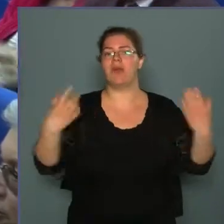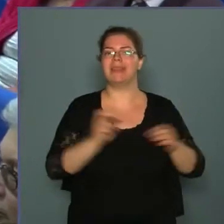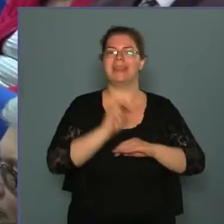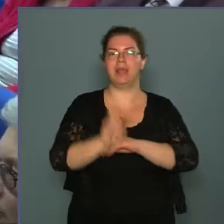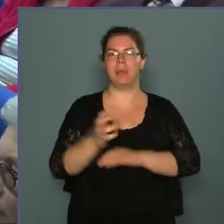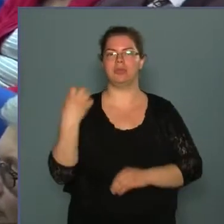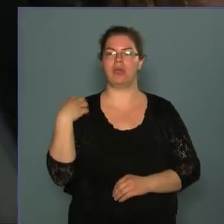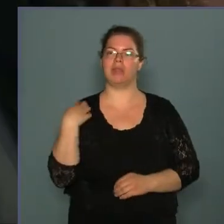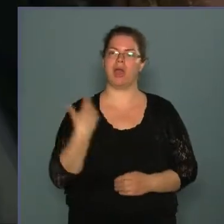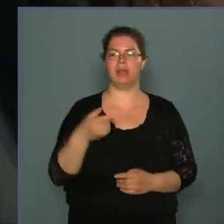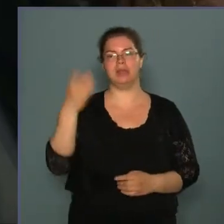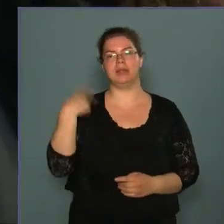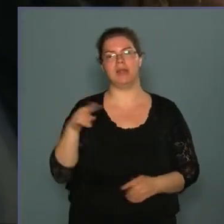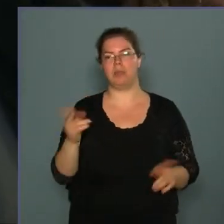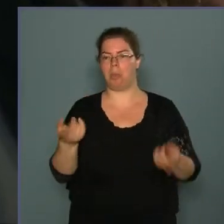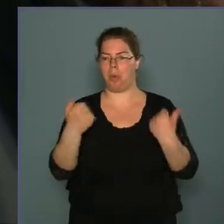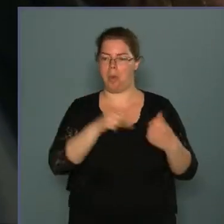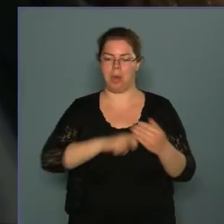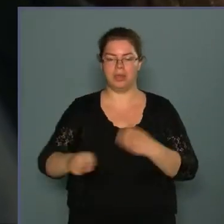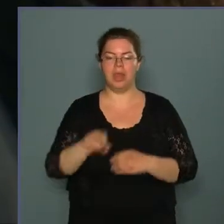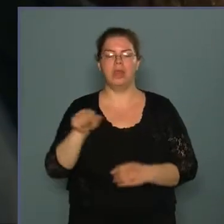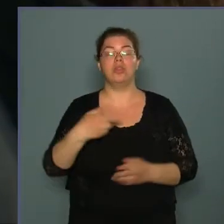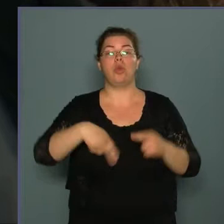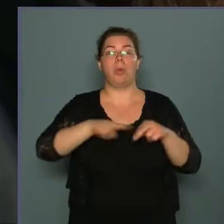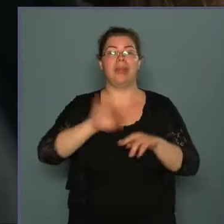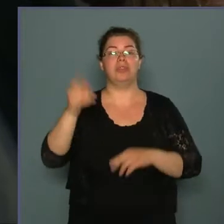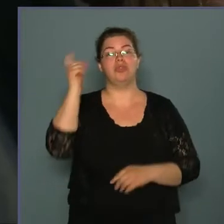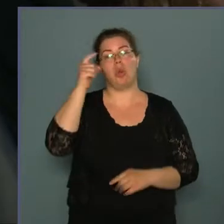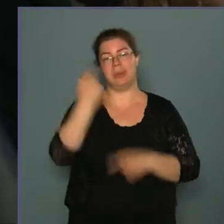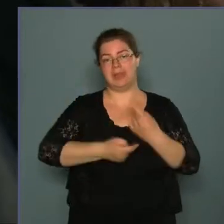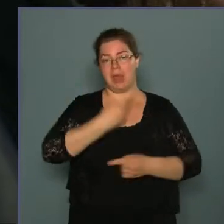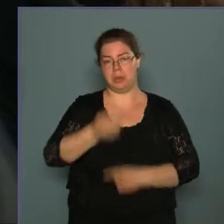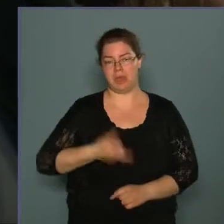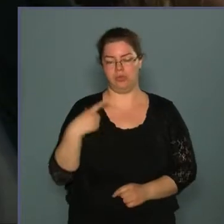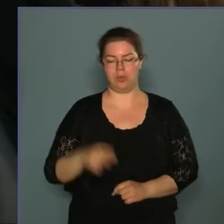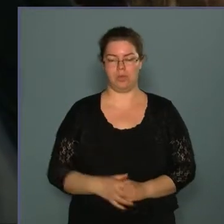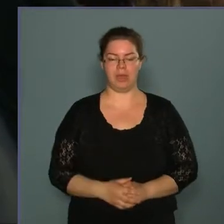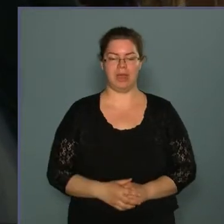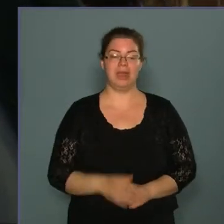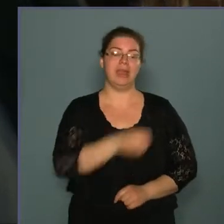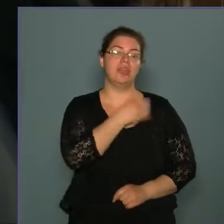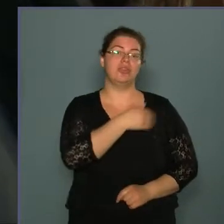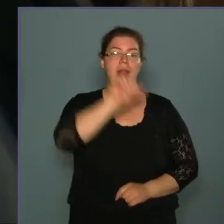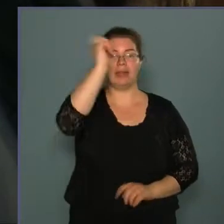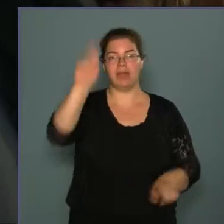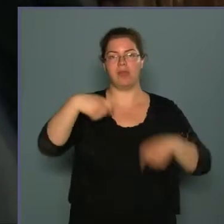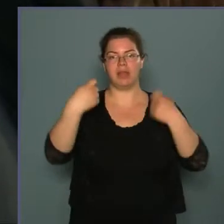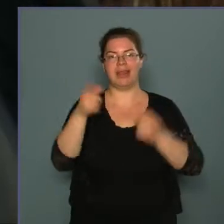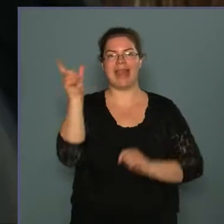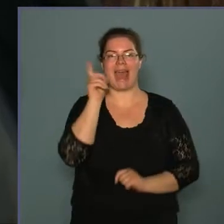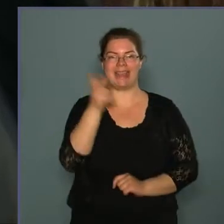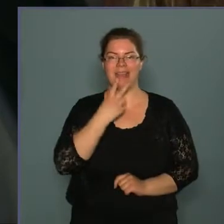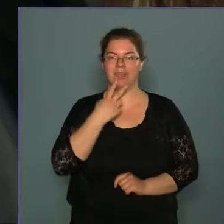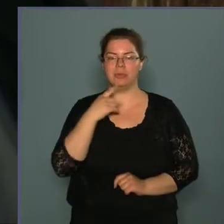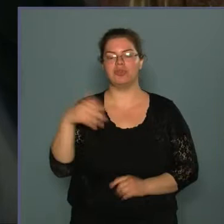császári királyi tisztek közül kerültek ki. Közülük többen is örmény származásúak voltak. Iskolány névadója Lázár